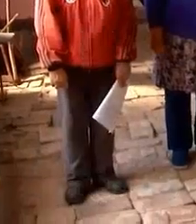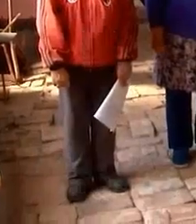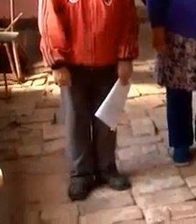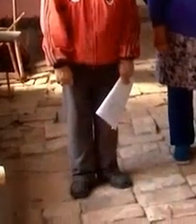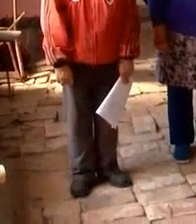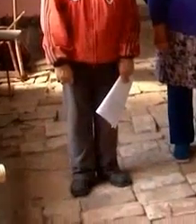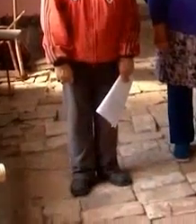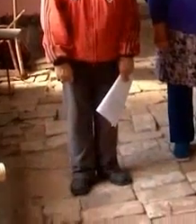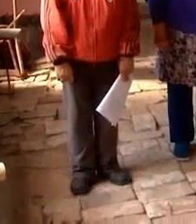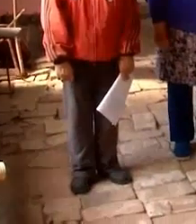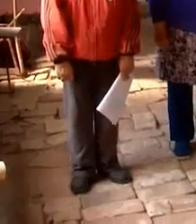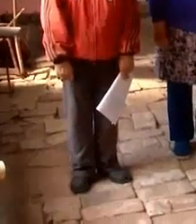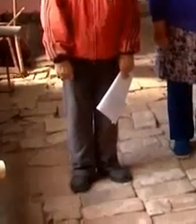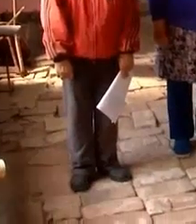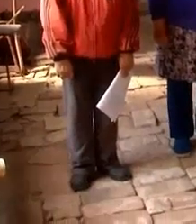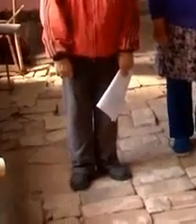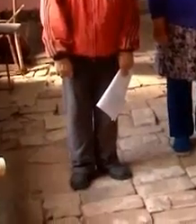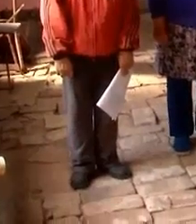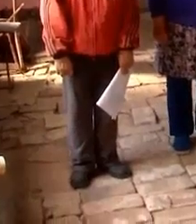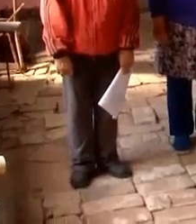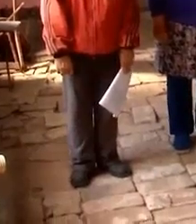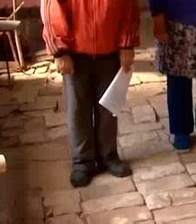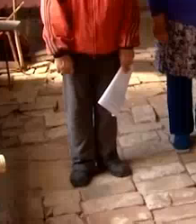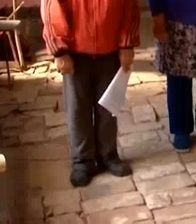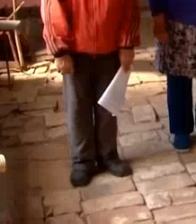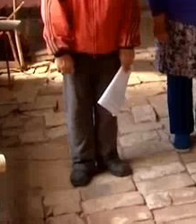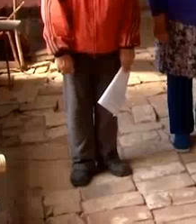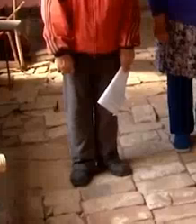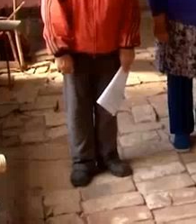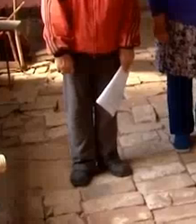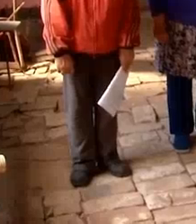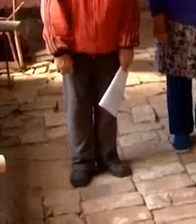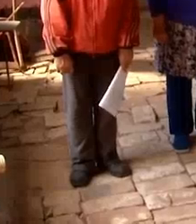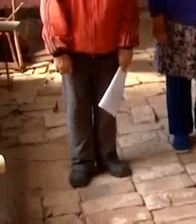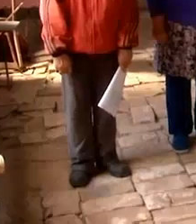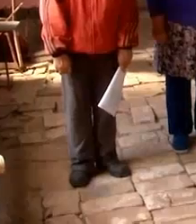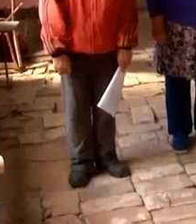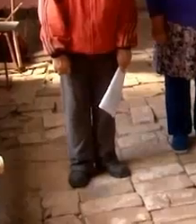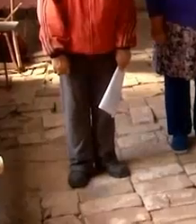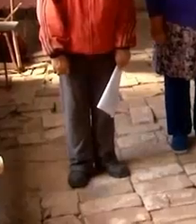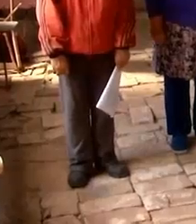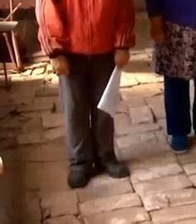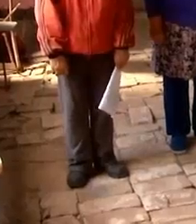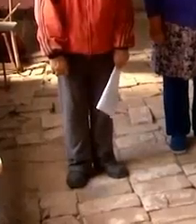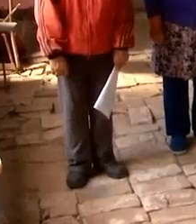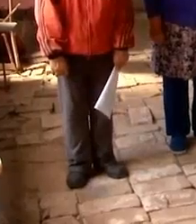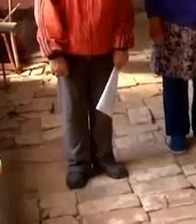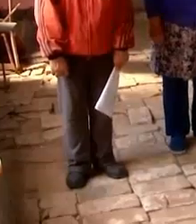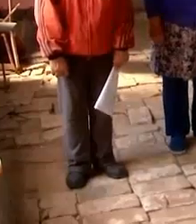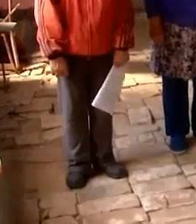Лидию Любовь Любовь Ольгу Галину Валентину Валентину Валентину